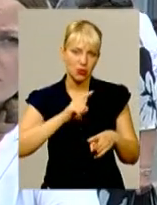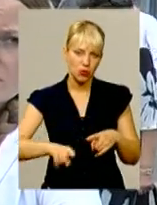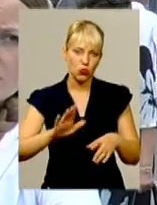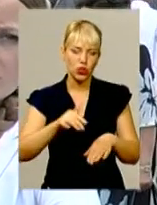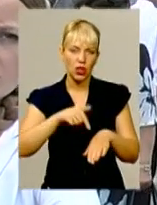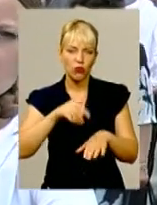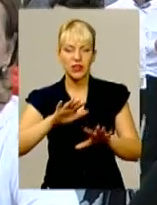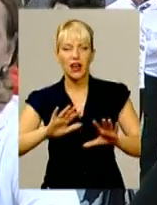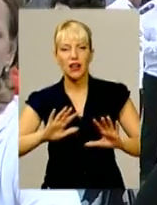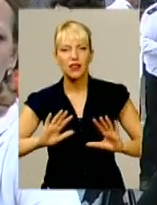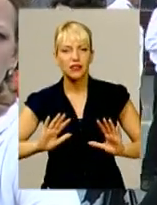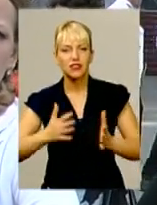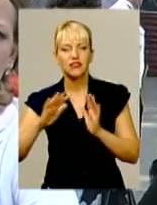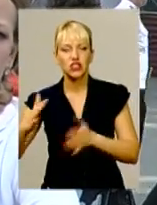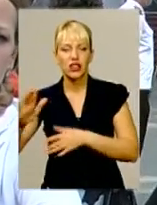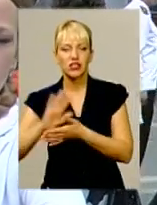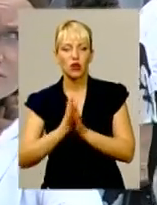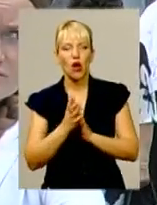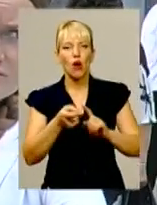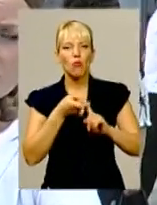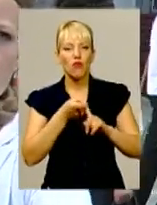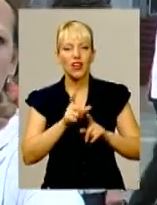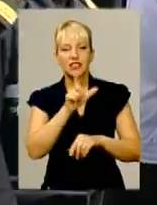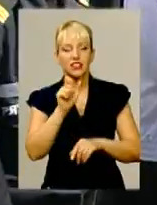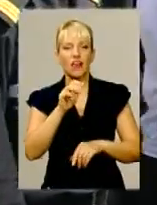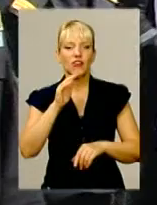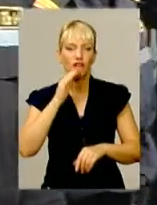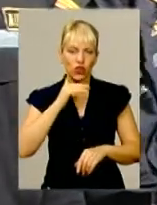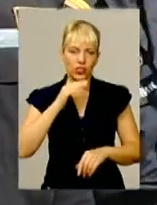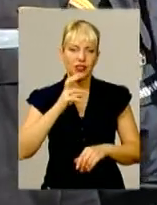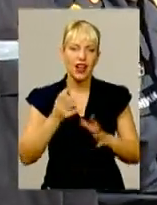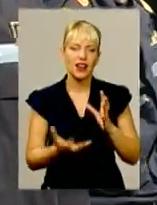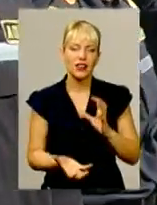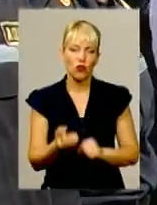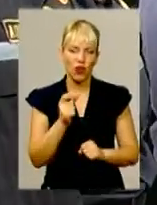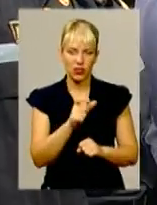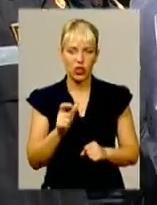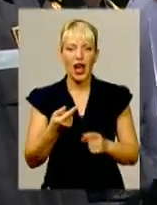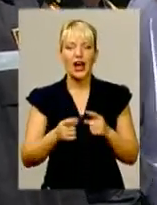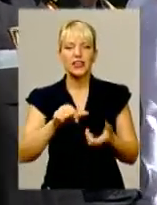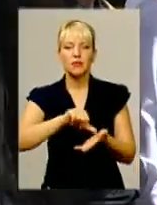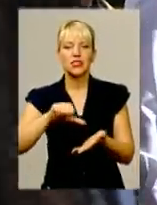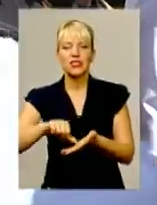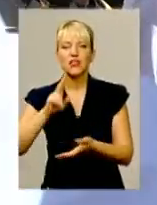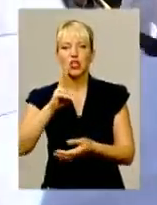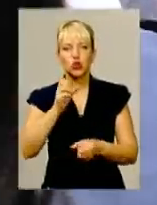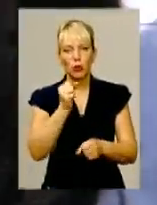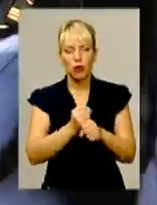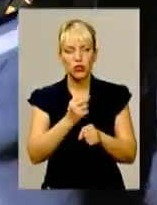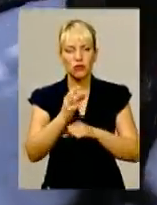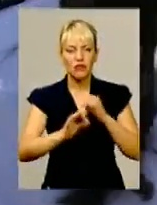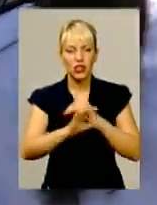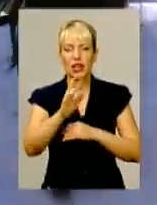на будь-які незвичайні ситуації, пов'язані на воді для рятування людей. А ті ж представники служби, які працювали на Сході і ще не мали